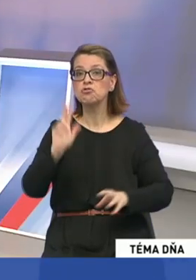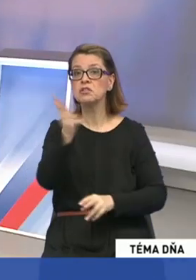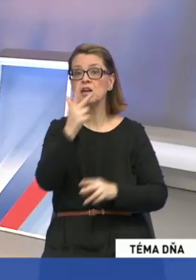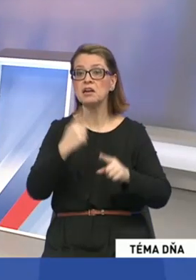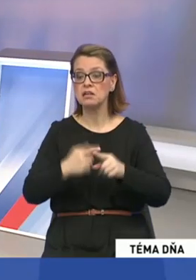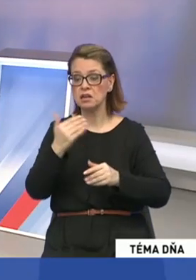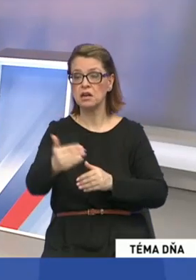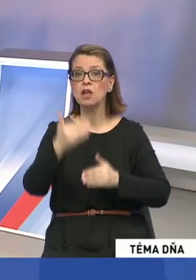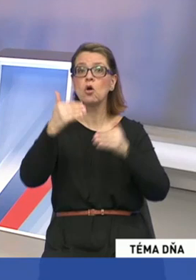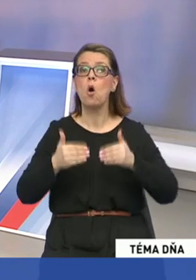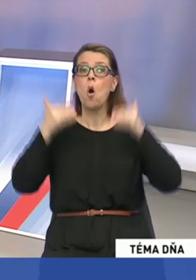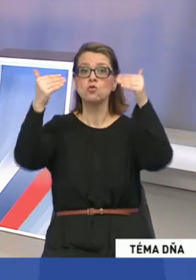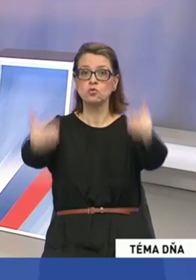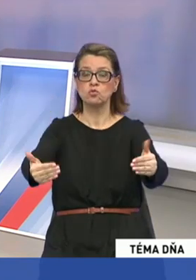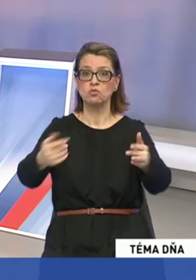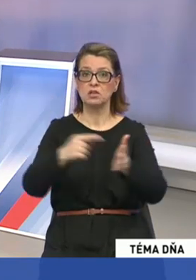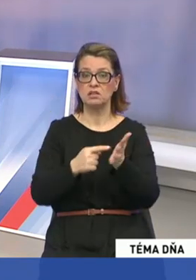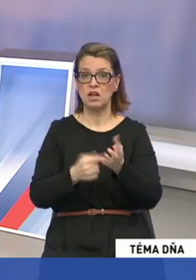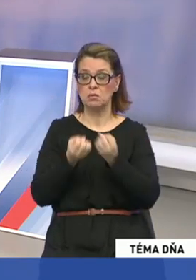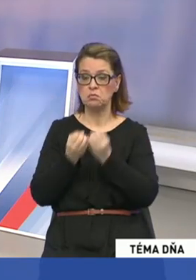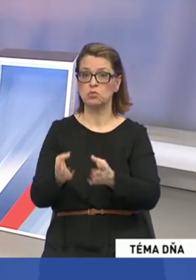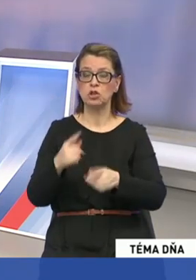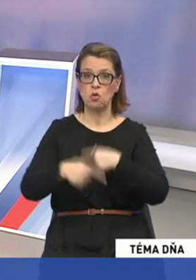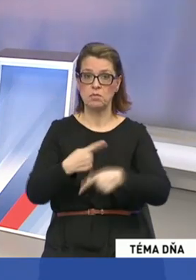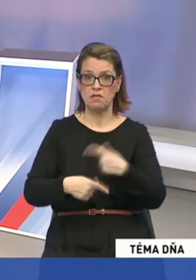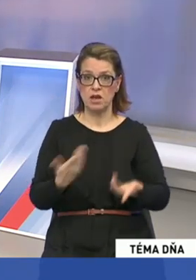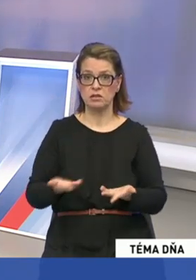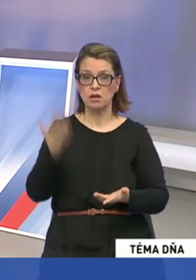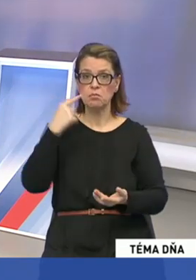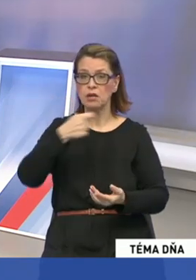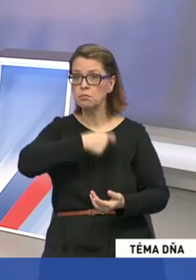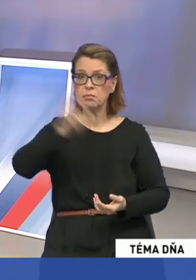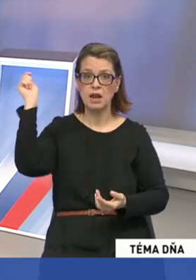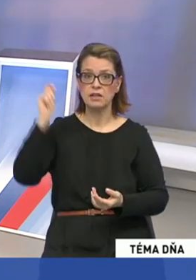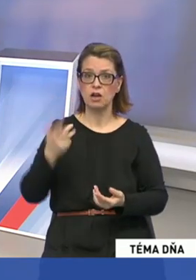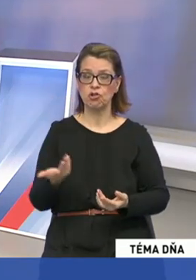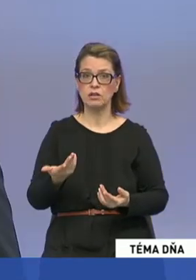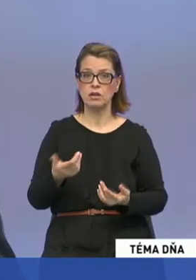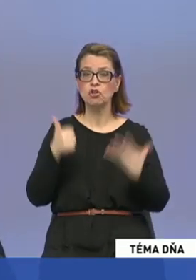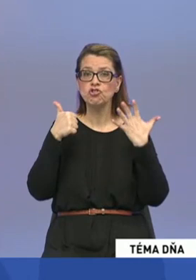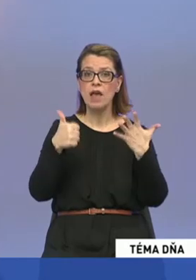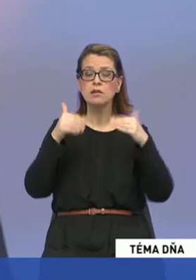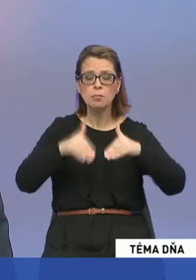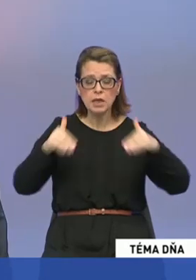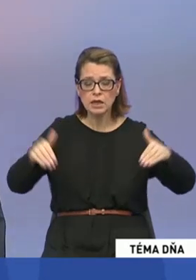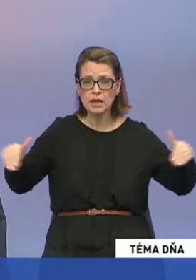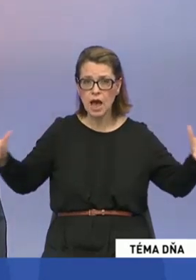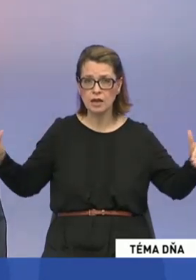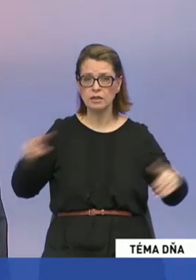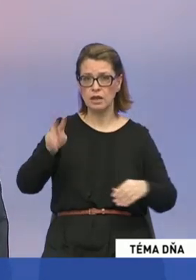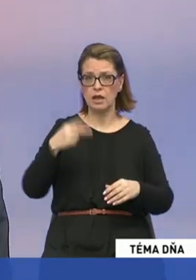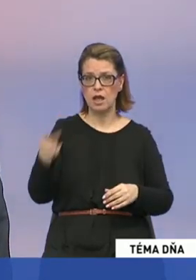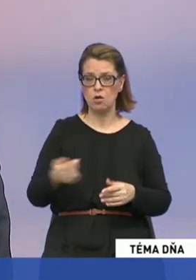odsunutý termín uvedenia do prevádzky. Máme tam predraženie. Dnes sme skoro na 6 miliardách v porovnaní s 2